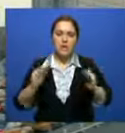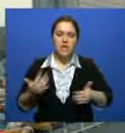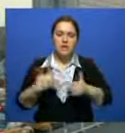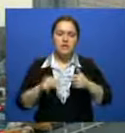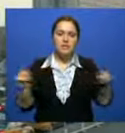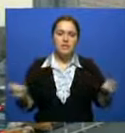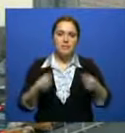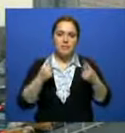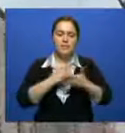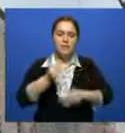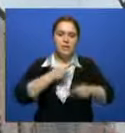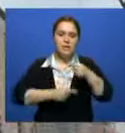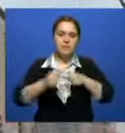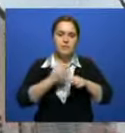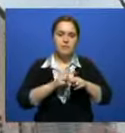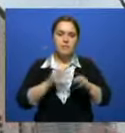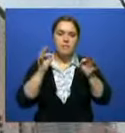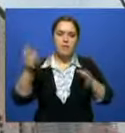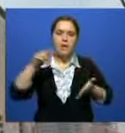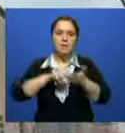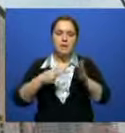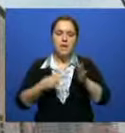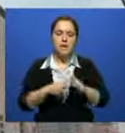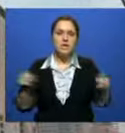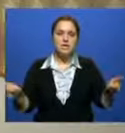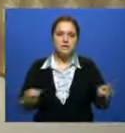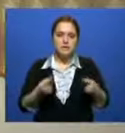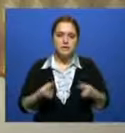возможным благодаря своевременно принятому плану стратегического развития.